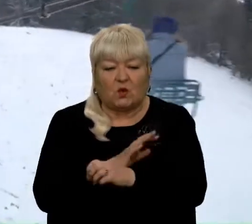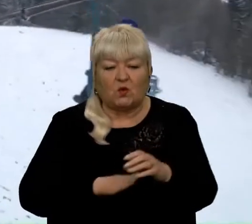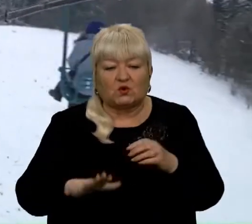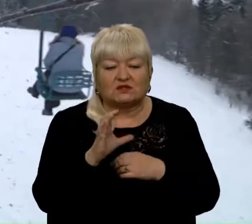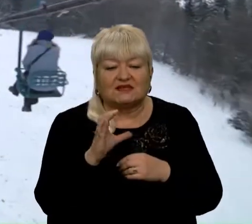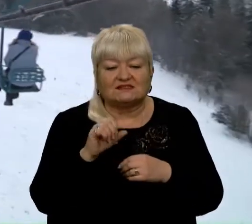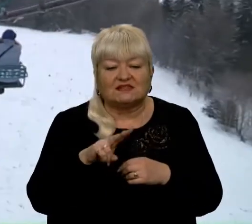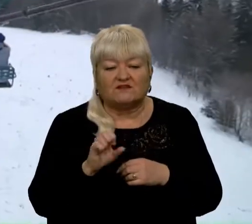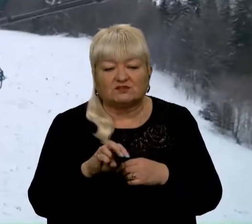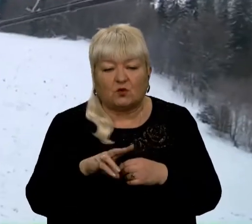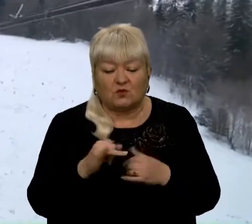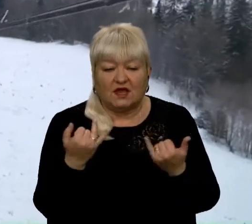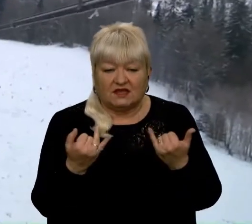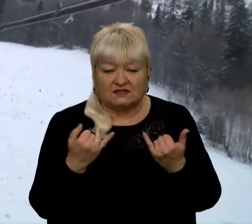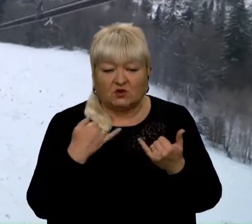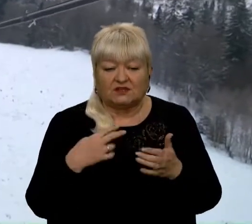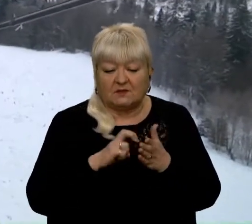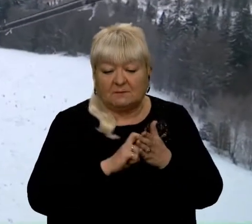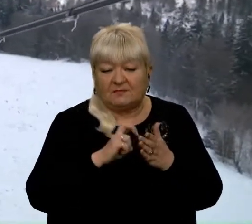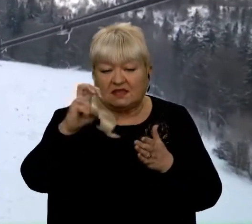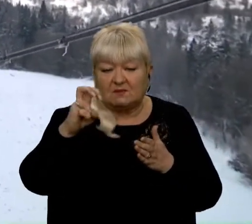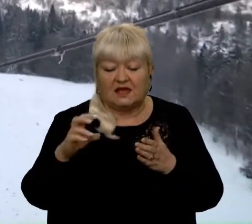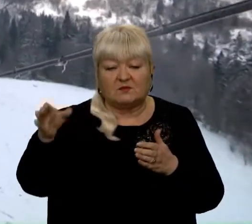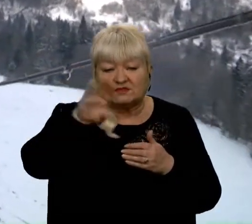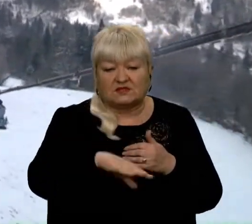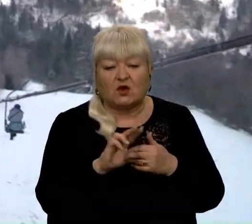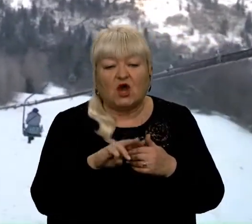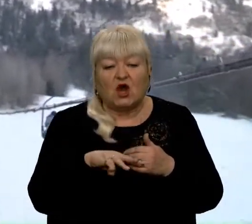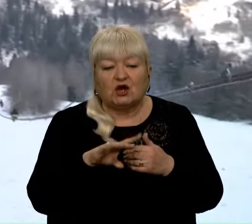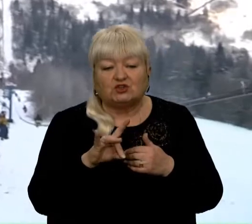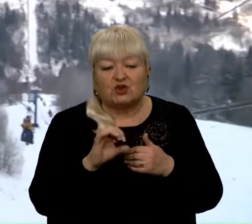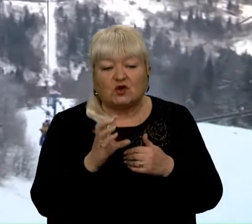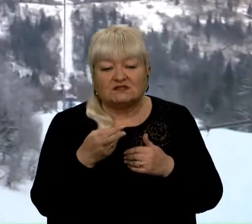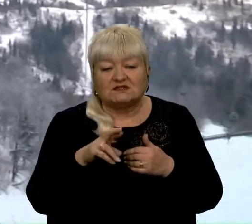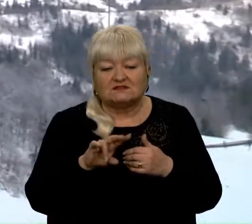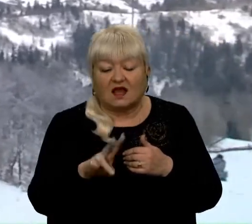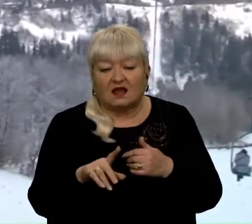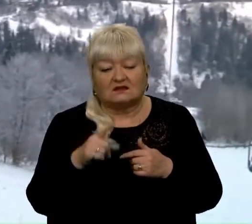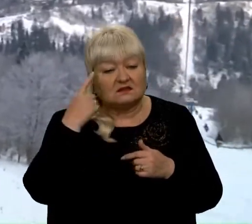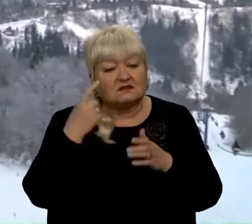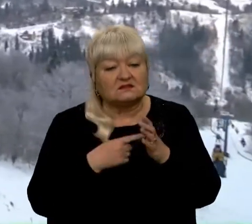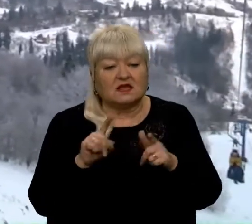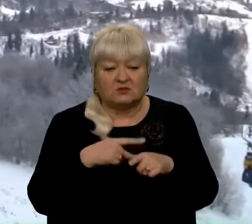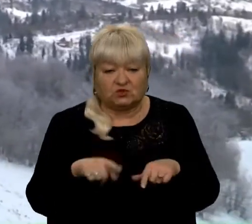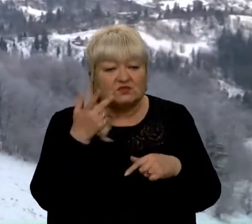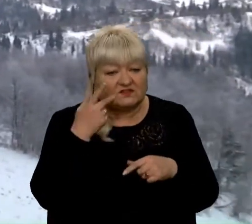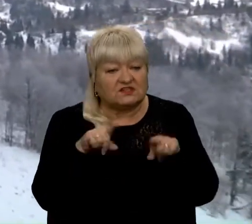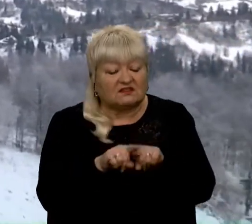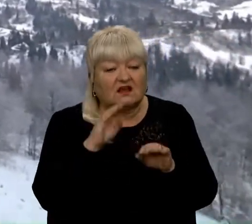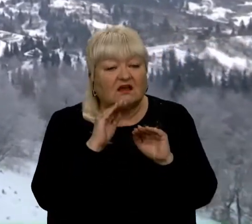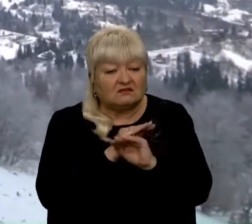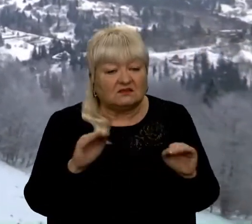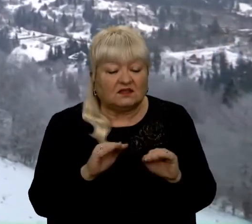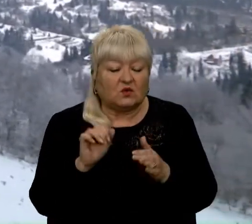Сьогодні ми піднімаємося на гору Тростян, аби дізнатися, чи тут завжди так тихо. А чим можливо, це тому,